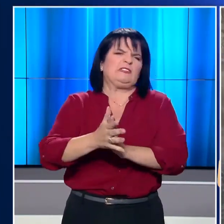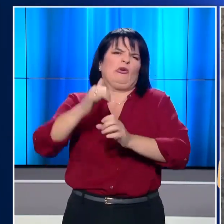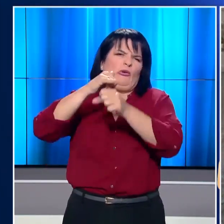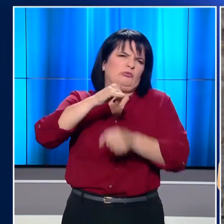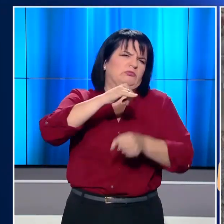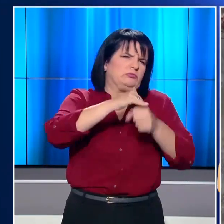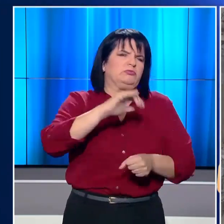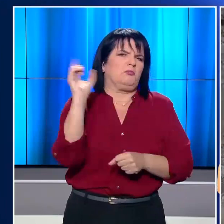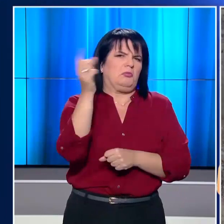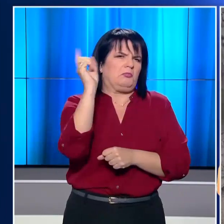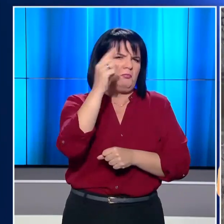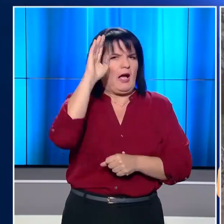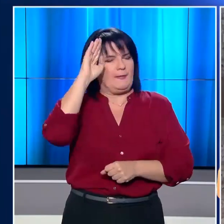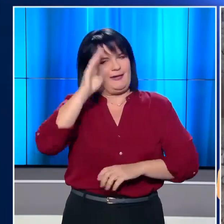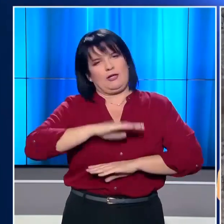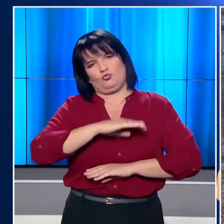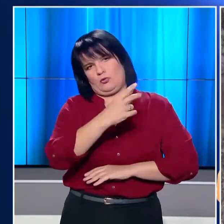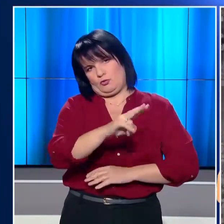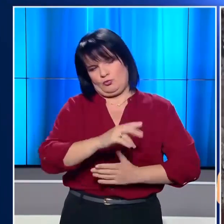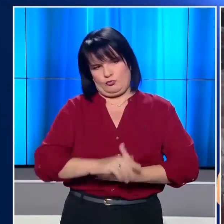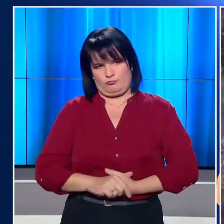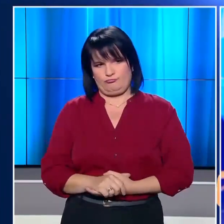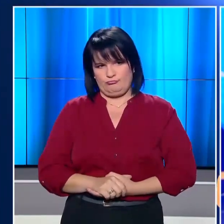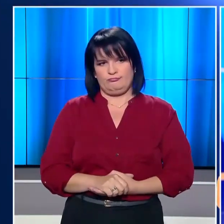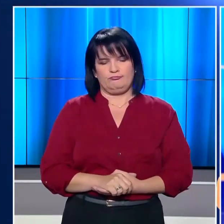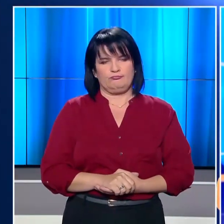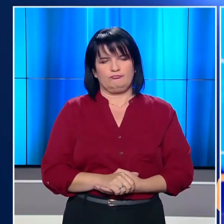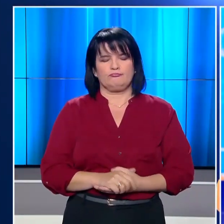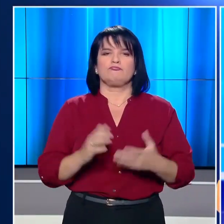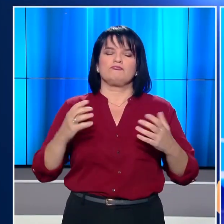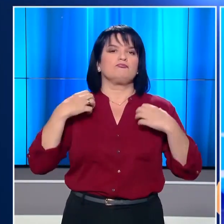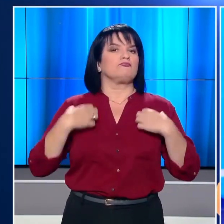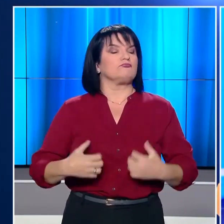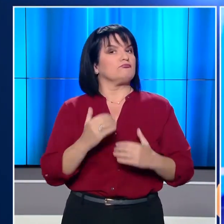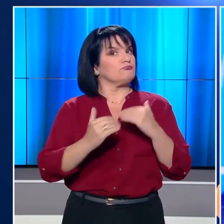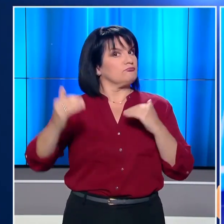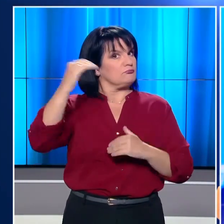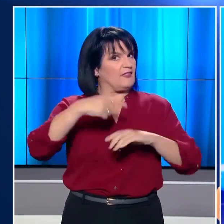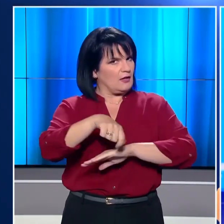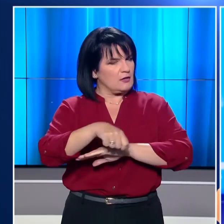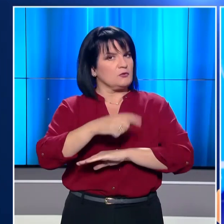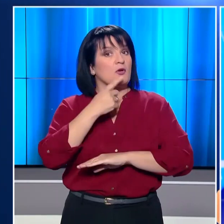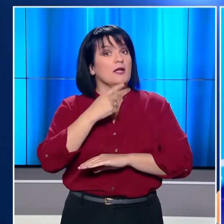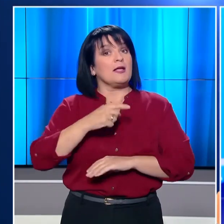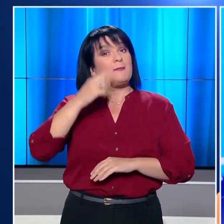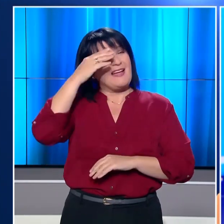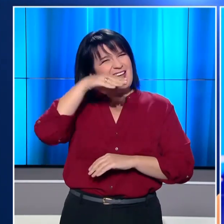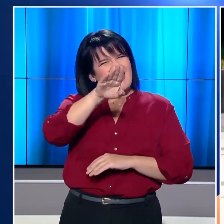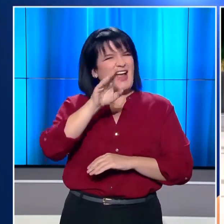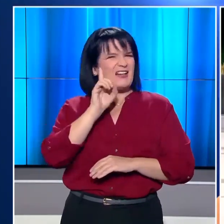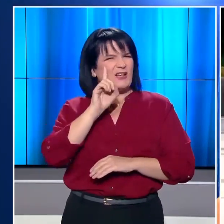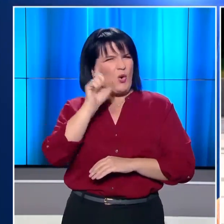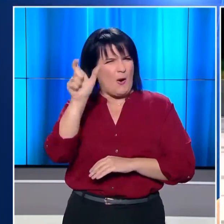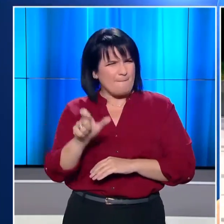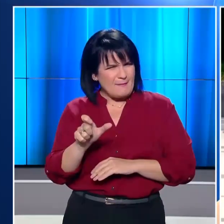επιδρομή των ελικοπτέρων του Αμερικανικού στρατού. Ο Άριος Πάγος αποφάσισε σήμερα να μην εκδοθεί στη χώρα της Ιρανή